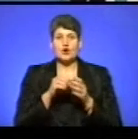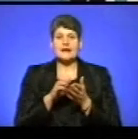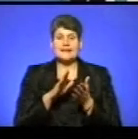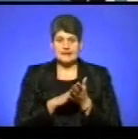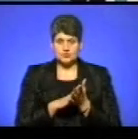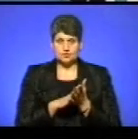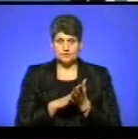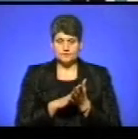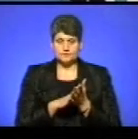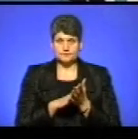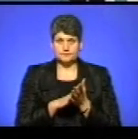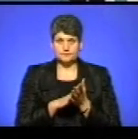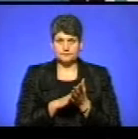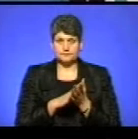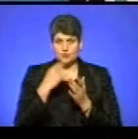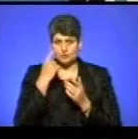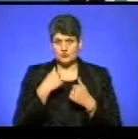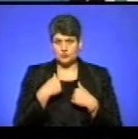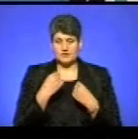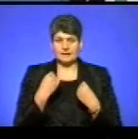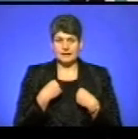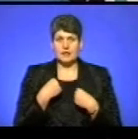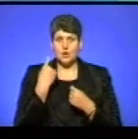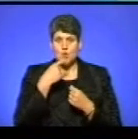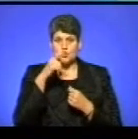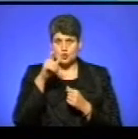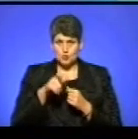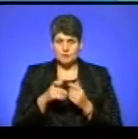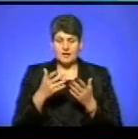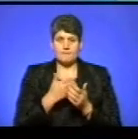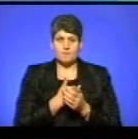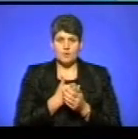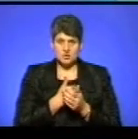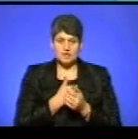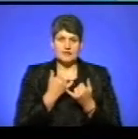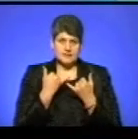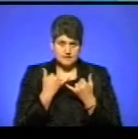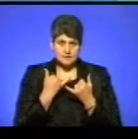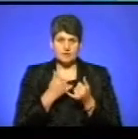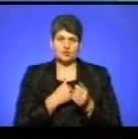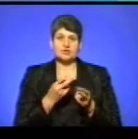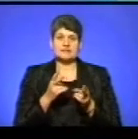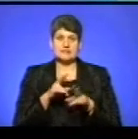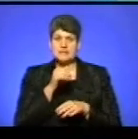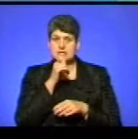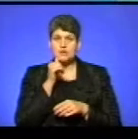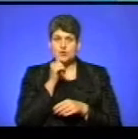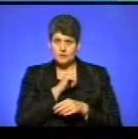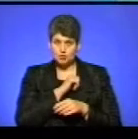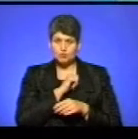особисто мені його надала особа, яка побажала і до сих пір бажає залишитися анонімною.